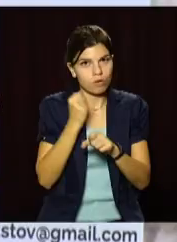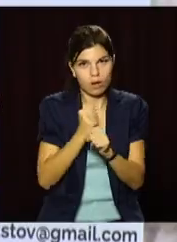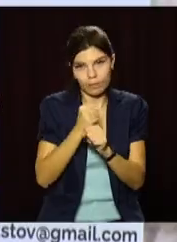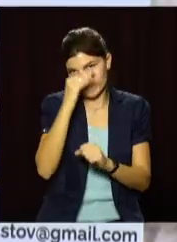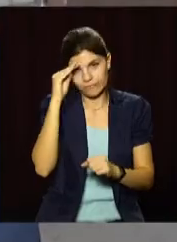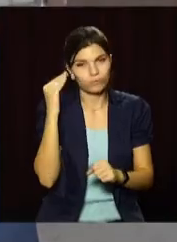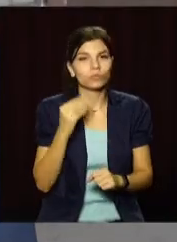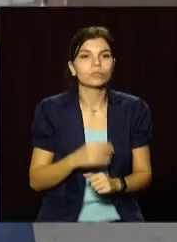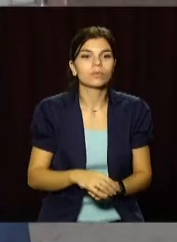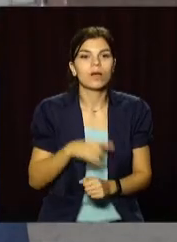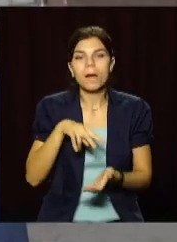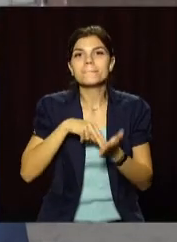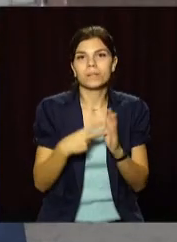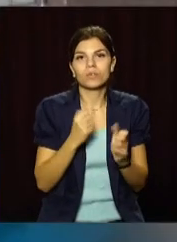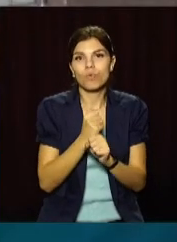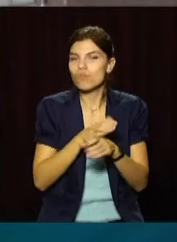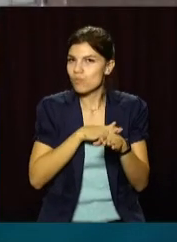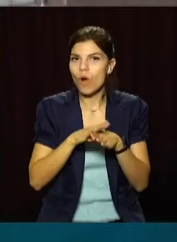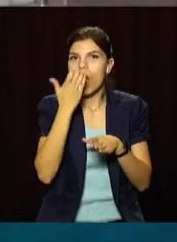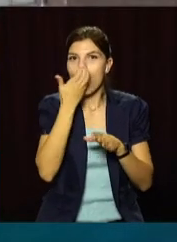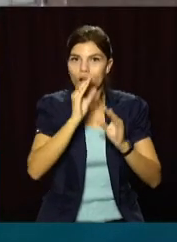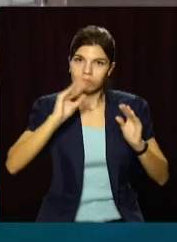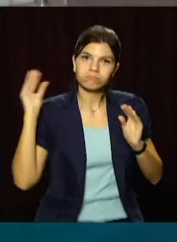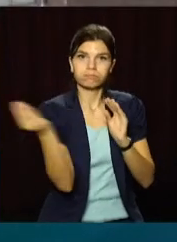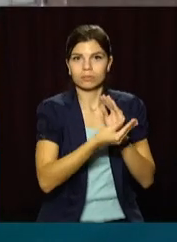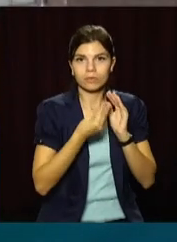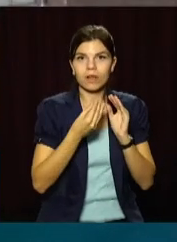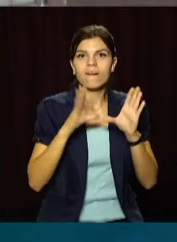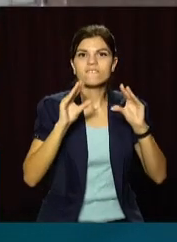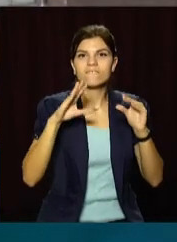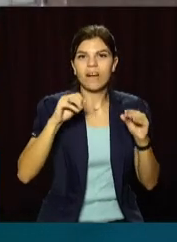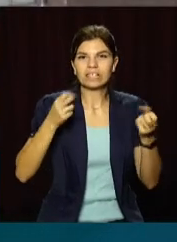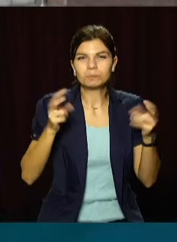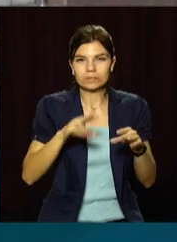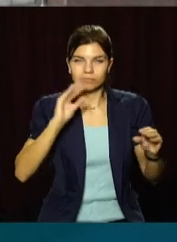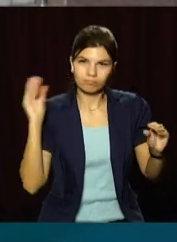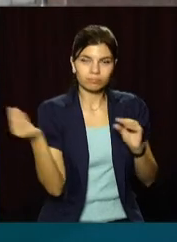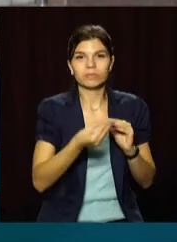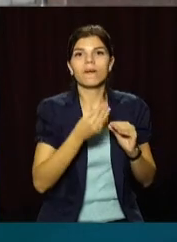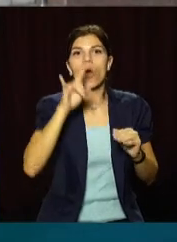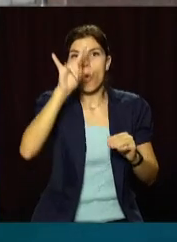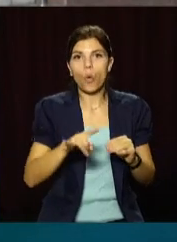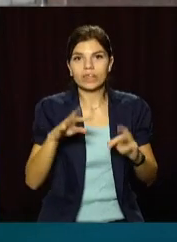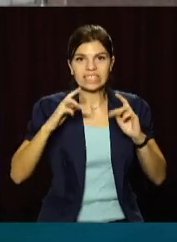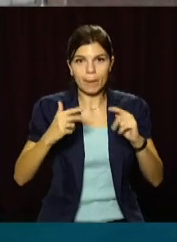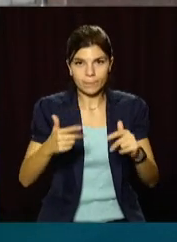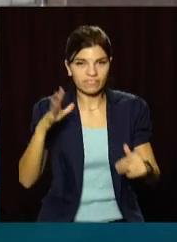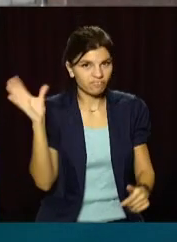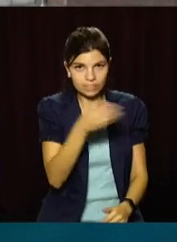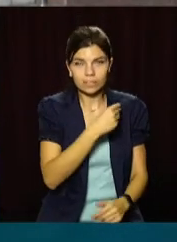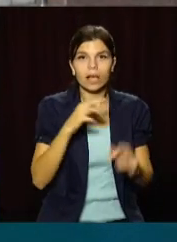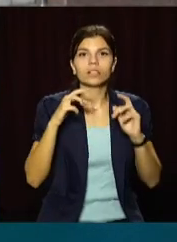робіт. Планується виконати повністю утеплення фасади мініроватними плітами, заміна всіх окон в школі,